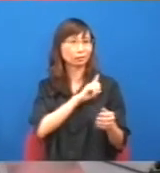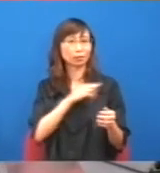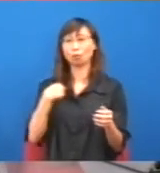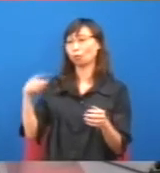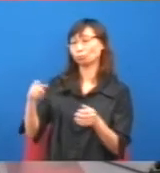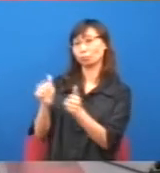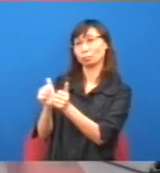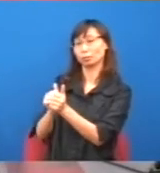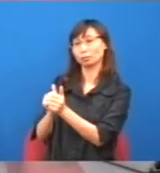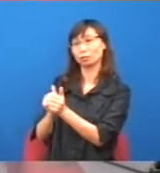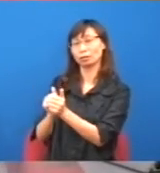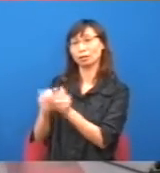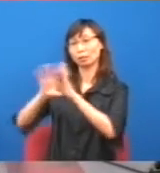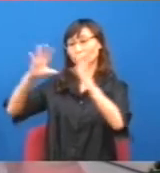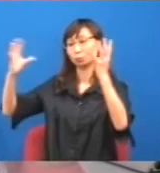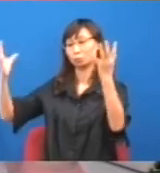些,就誰先選,